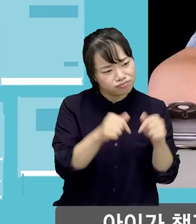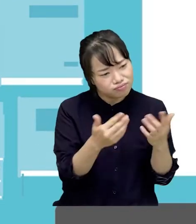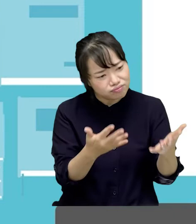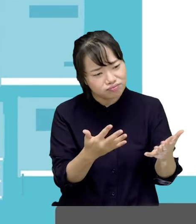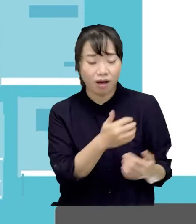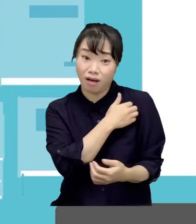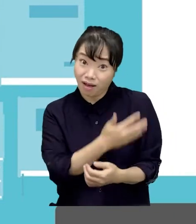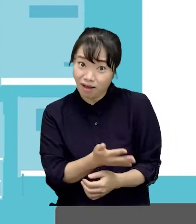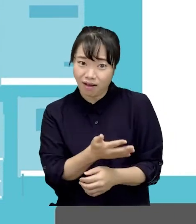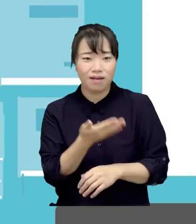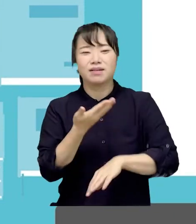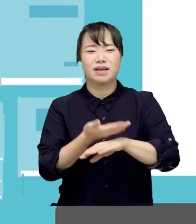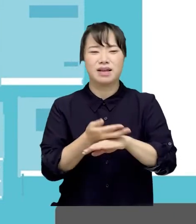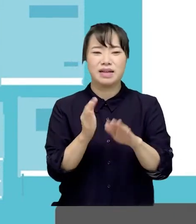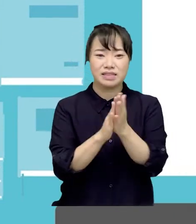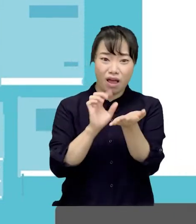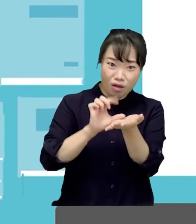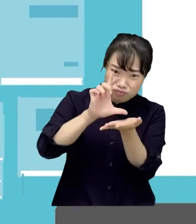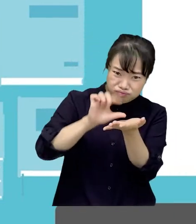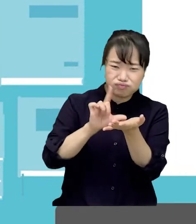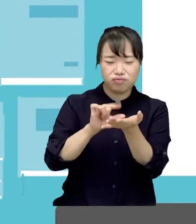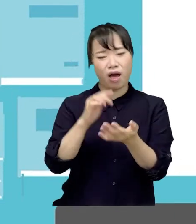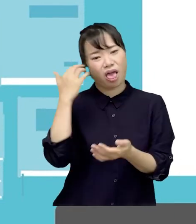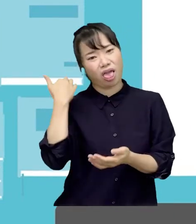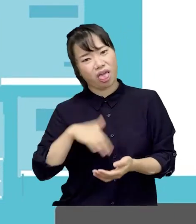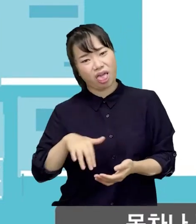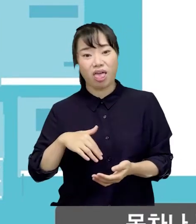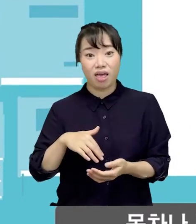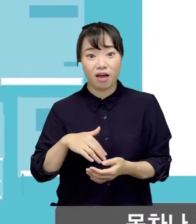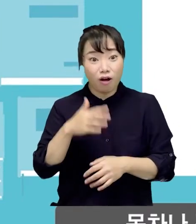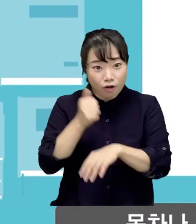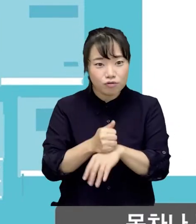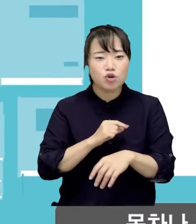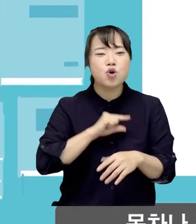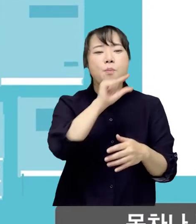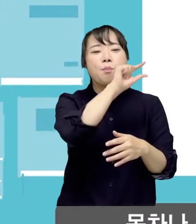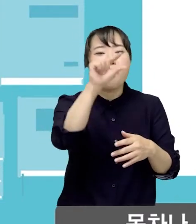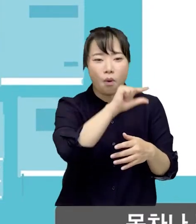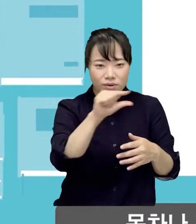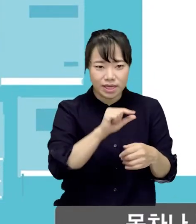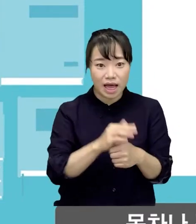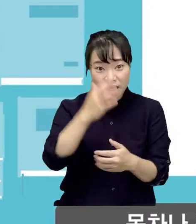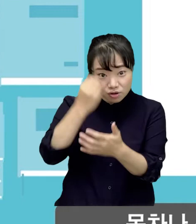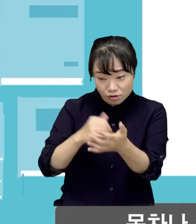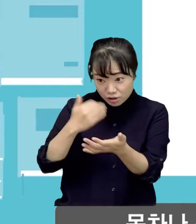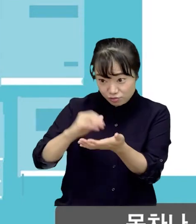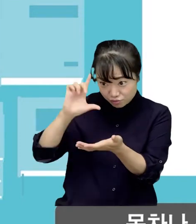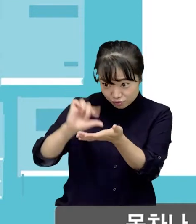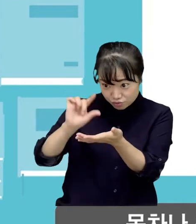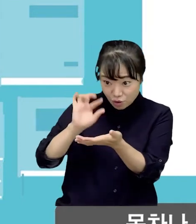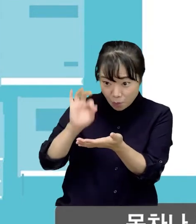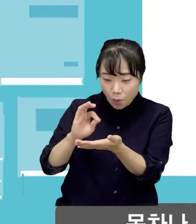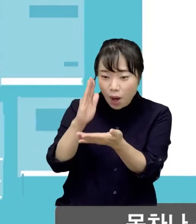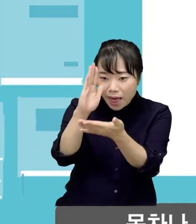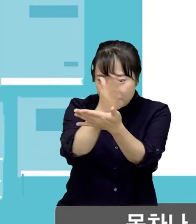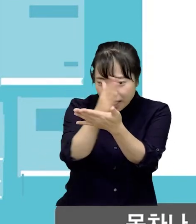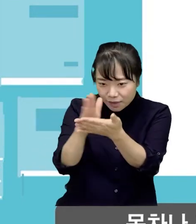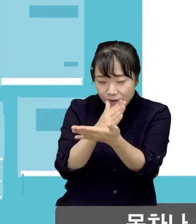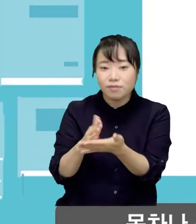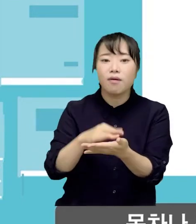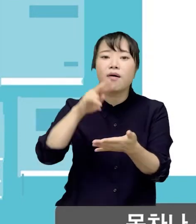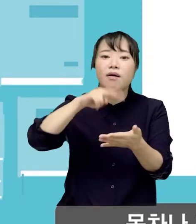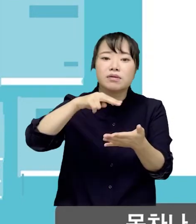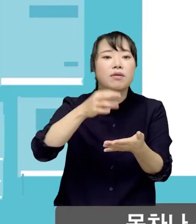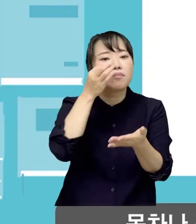할까? 책의 분량 때문에 엄두가 안 나면 목차나 전체 쪽 수를 보고 양을 나눈 다음